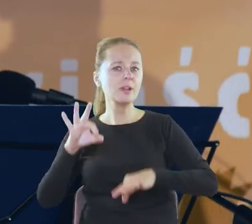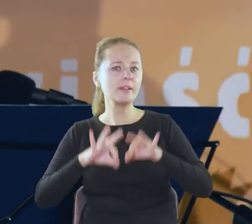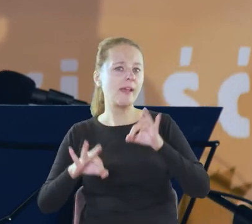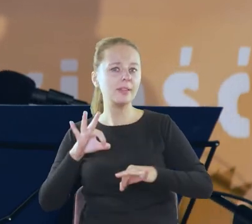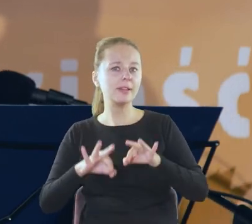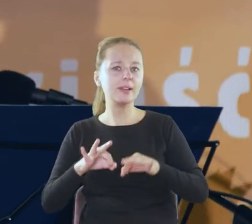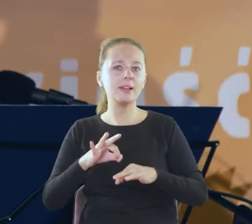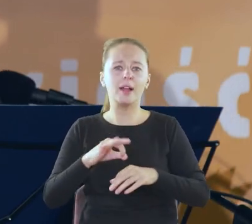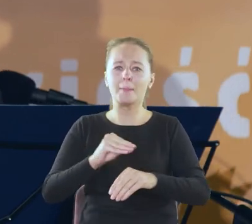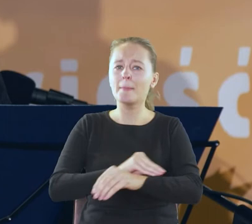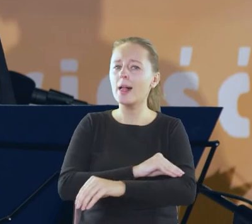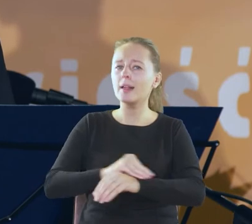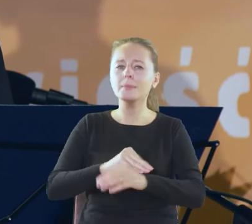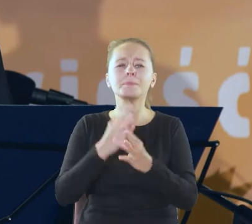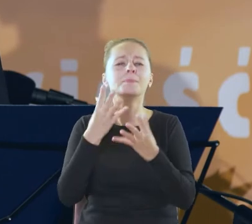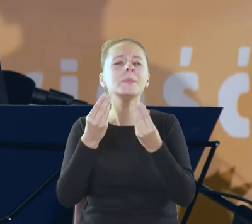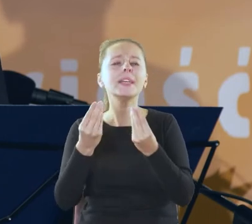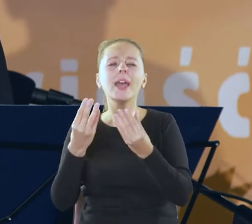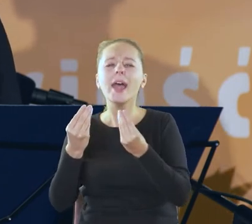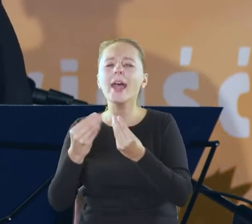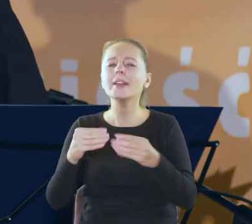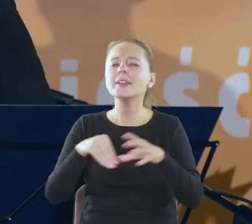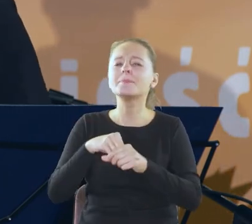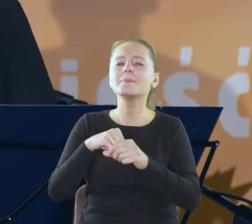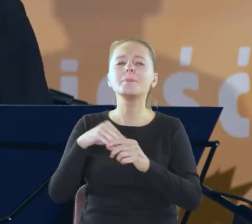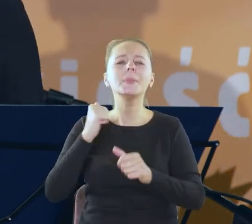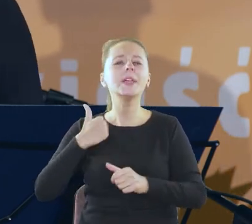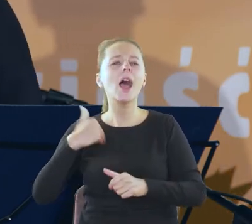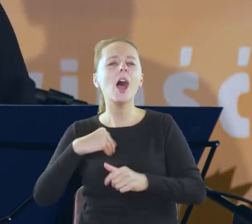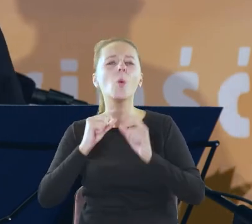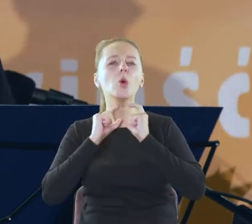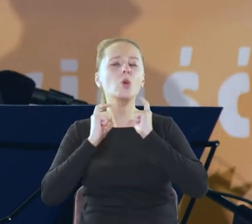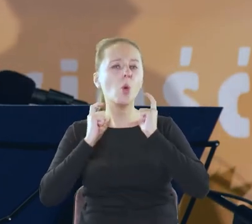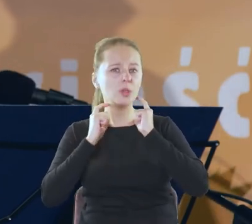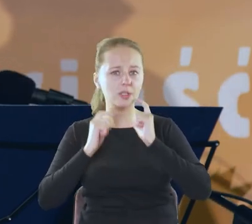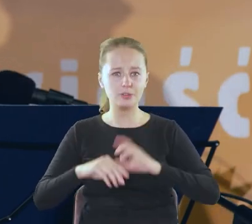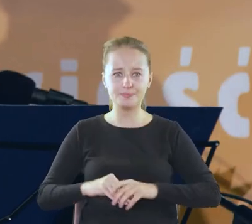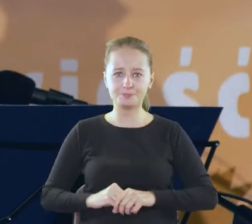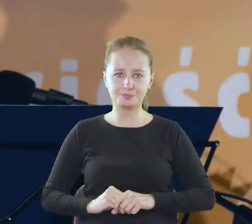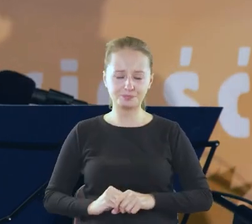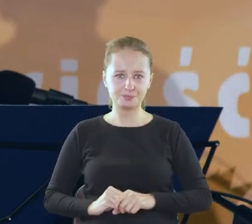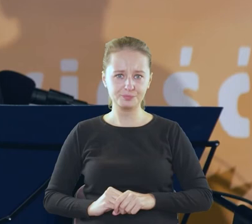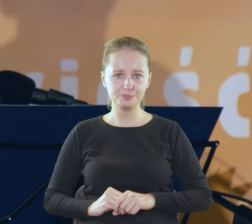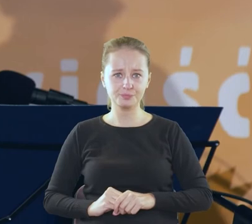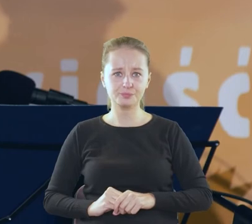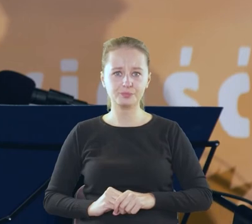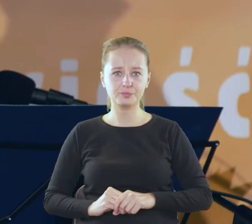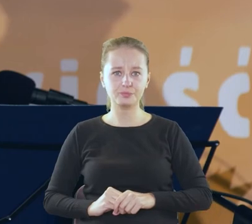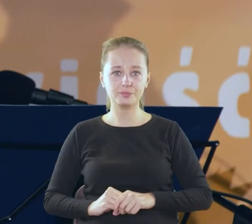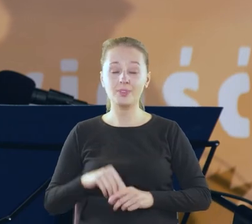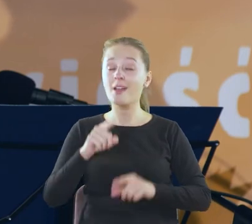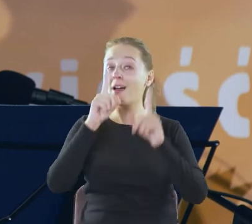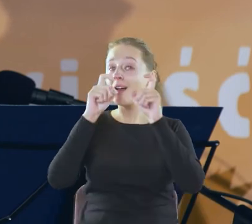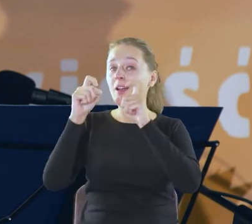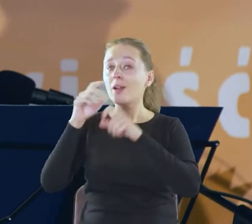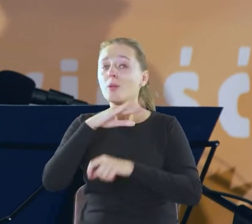zwykle czarną z białym kołnierzykiem na niektórych fotografiach ta suknia jest szkarłatna ale to są chyba fotografie